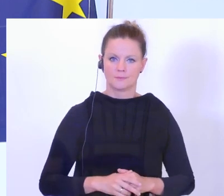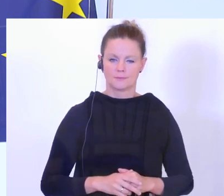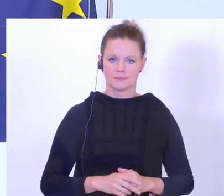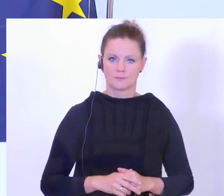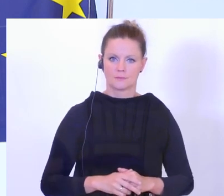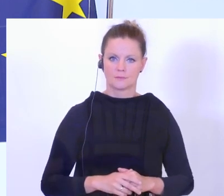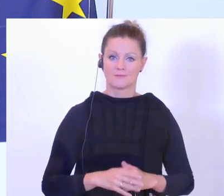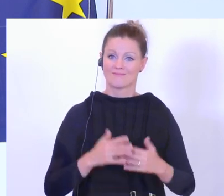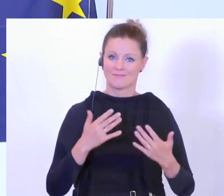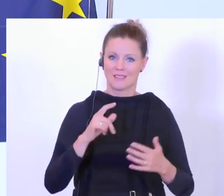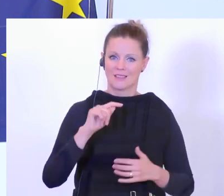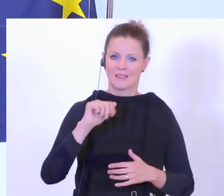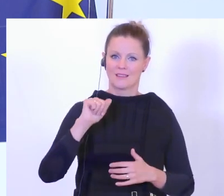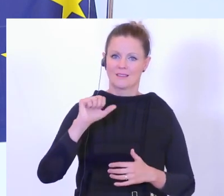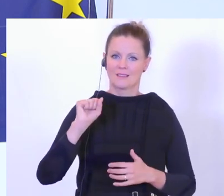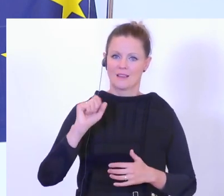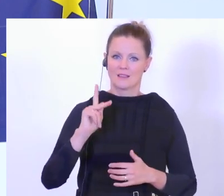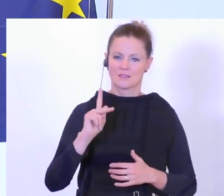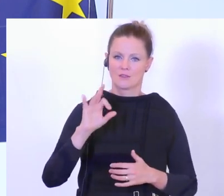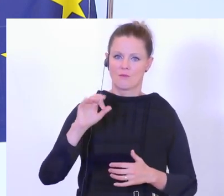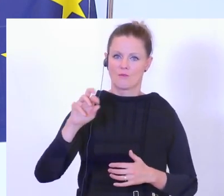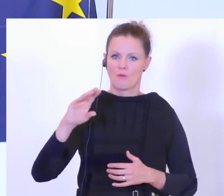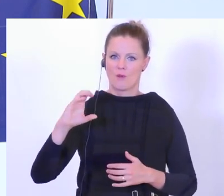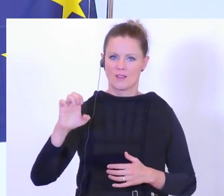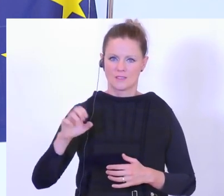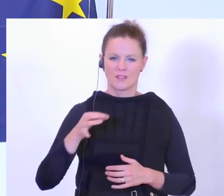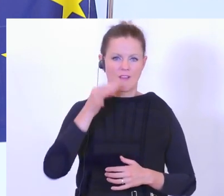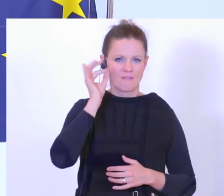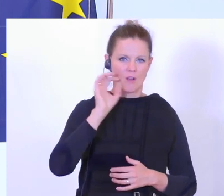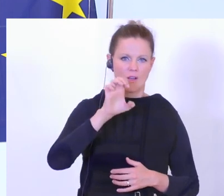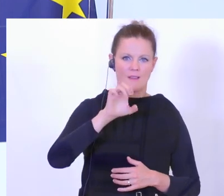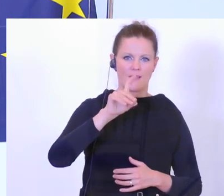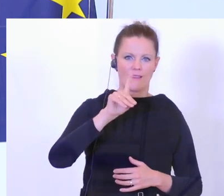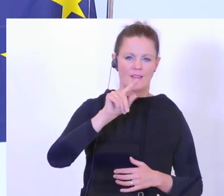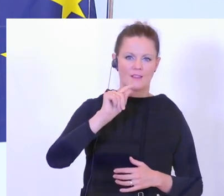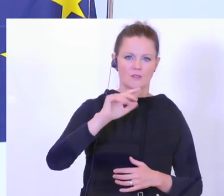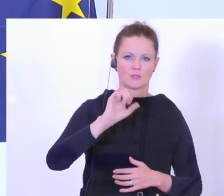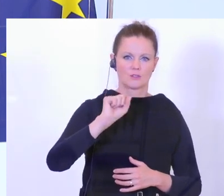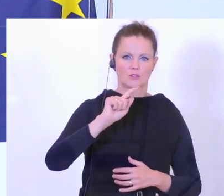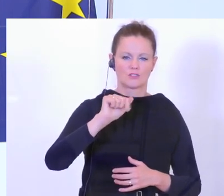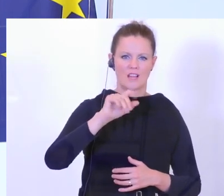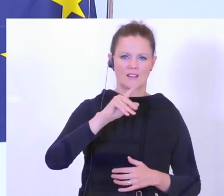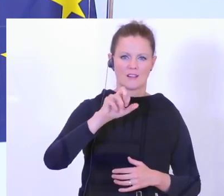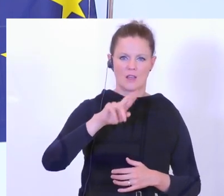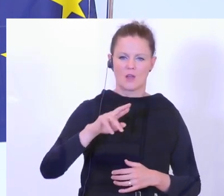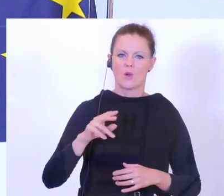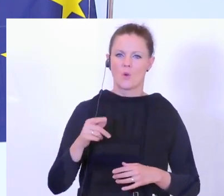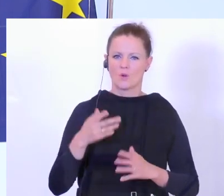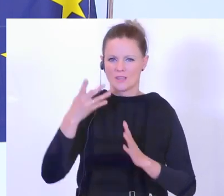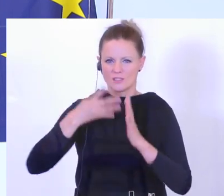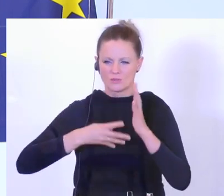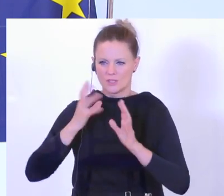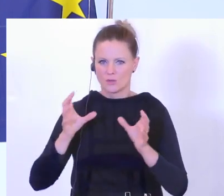Diese Taskforce, geführt von der Caroline Edstadler und unsere Skinning-Gruppe im Bundeskriminalamt, die ständig mit